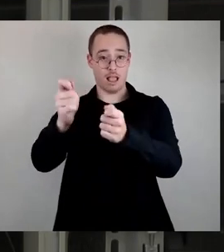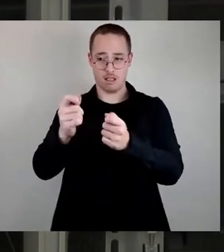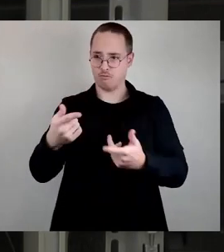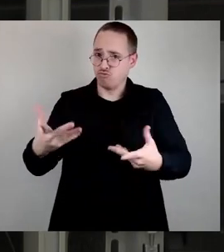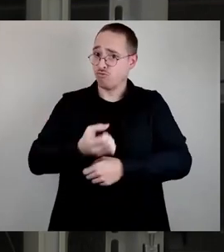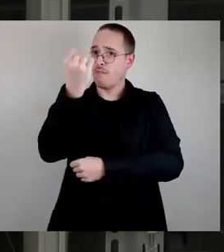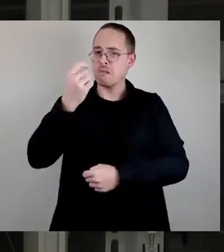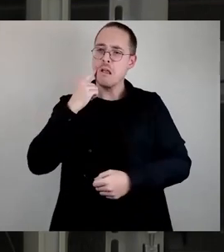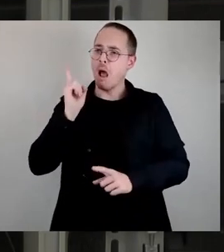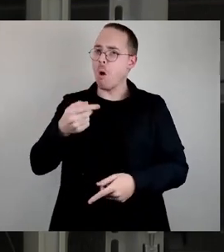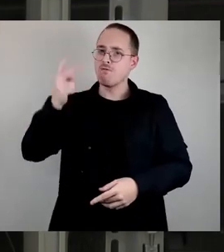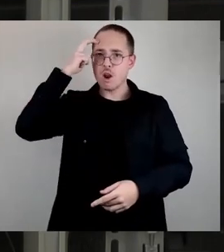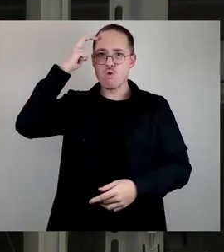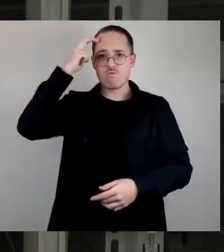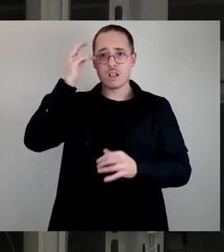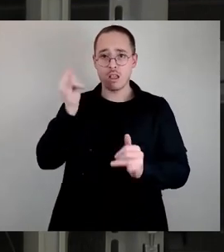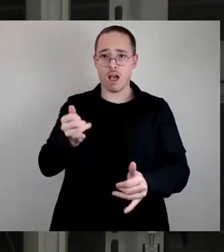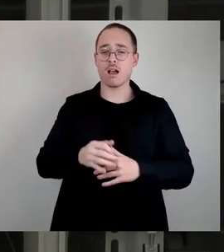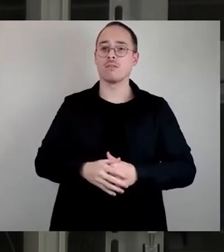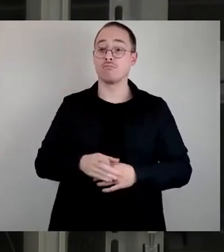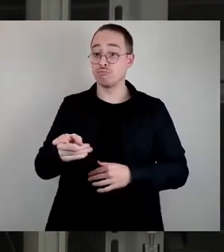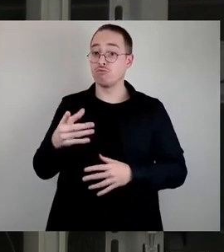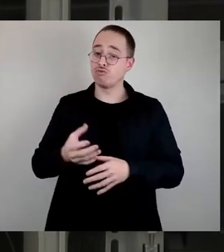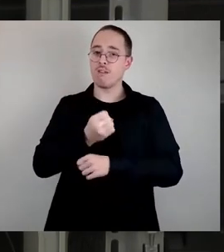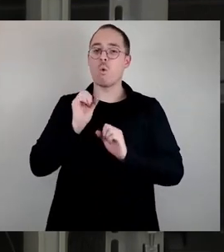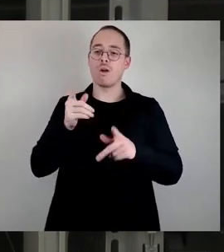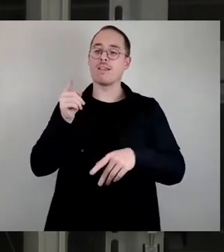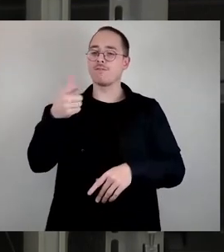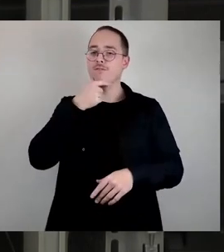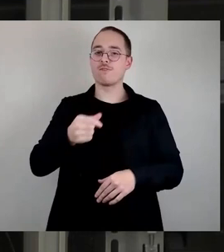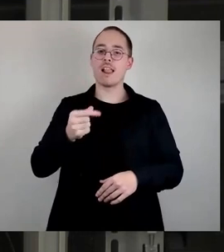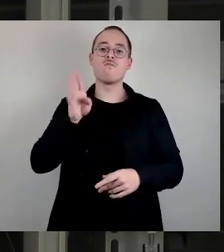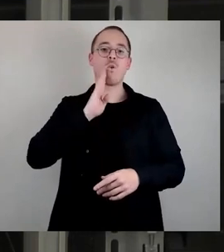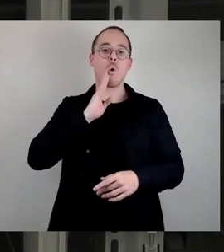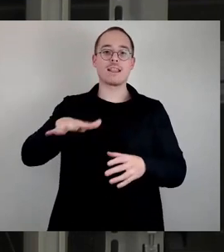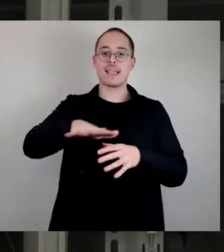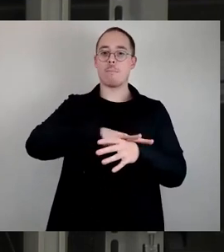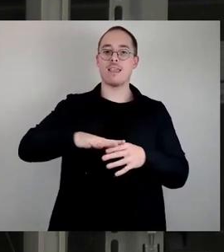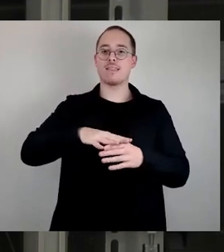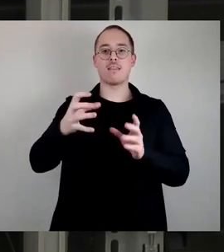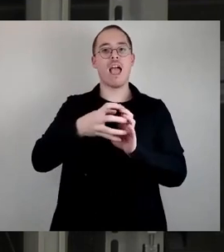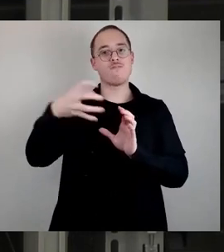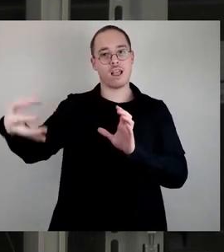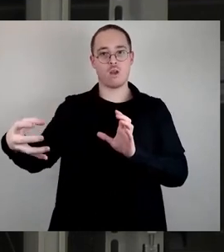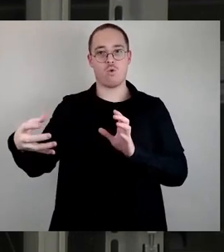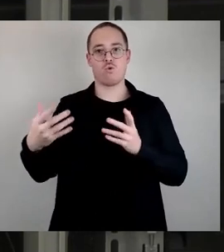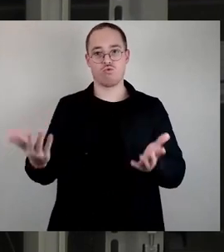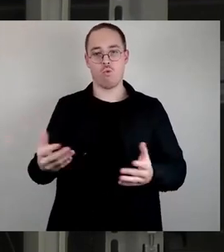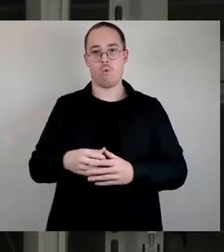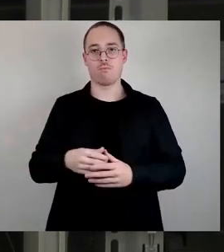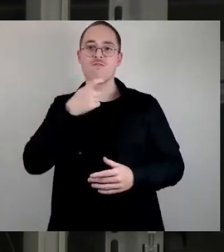würden wir auch dort anregen, das Wort Wohngebietserweiterung anzunehmen oder einzufügen. So,